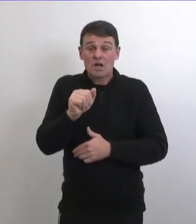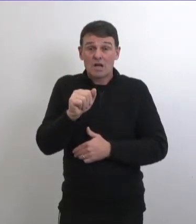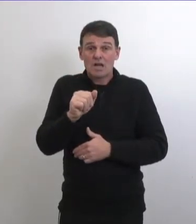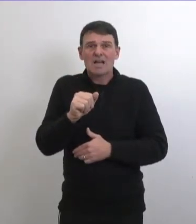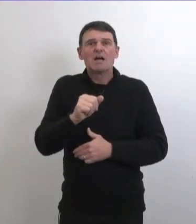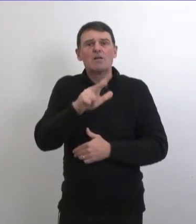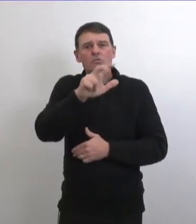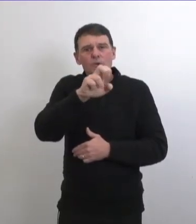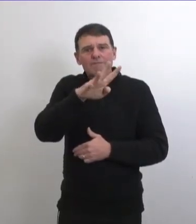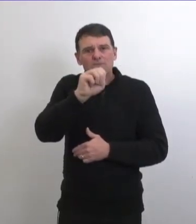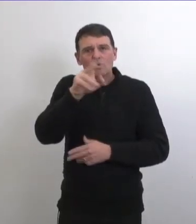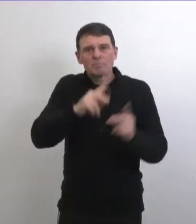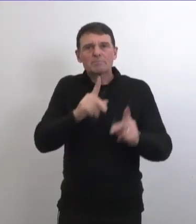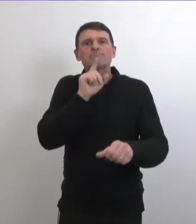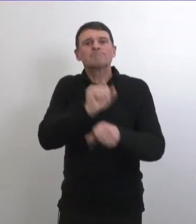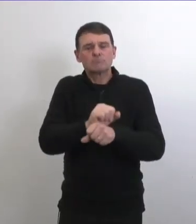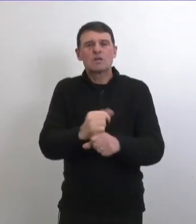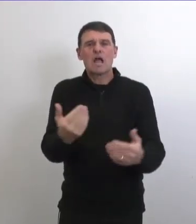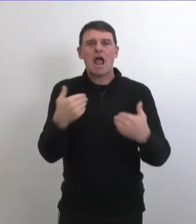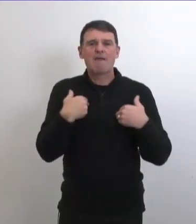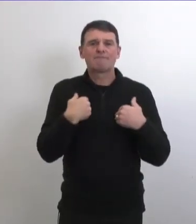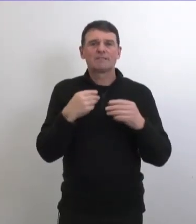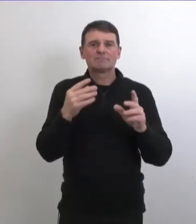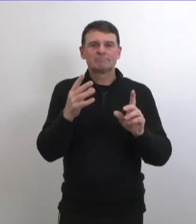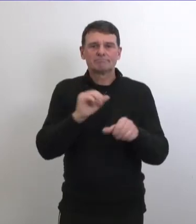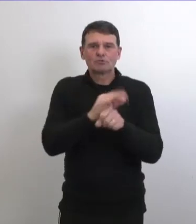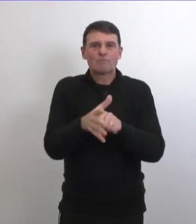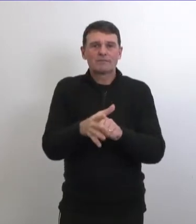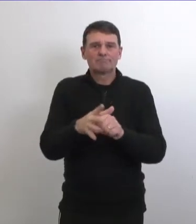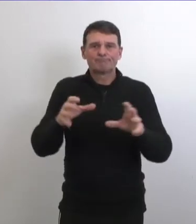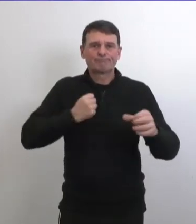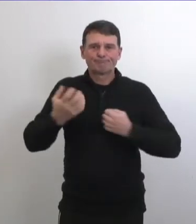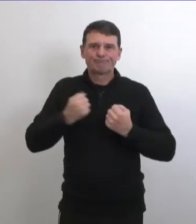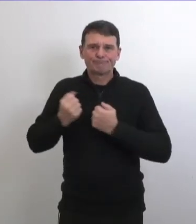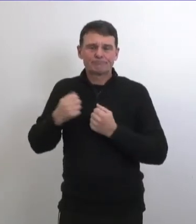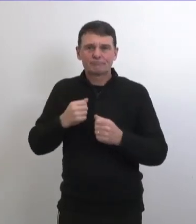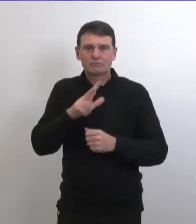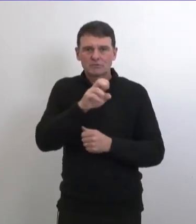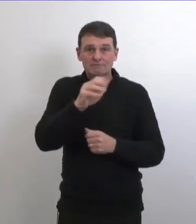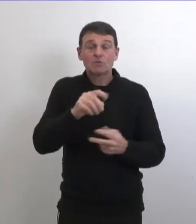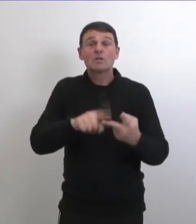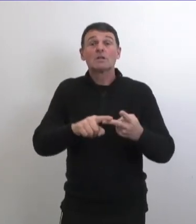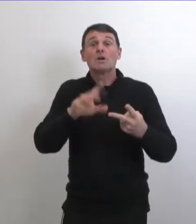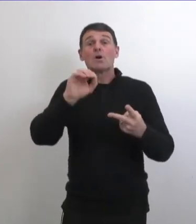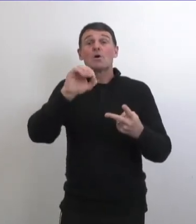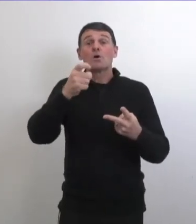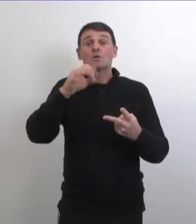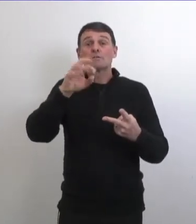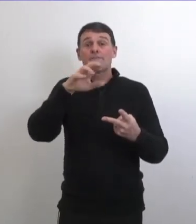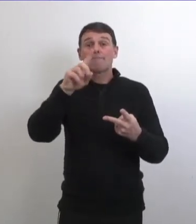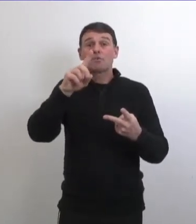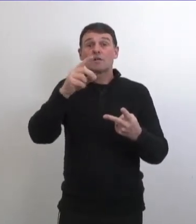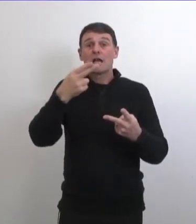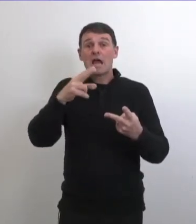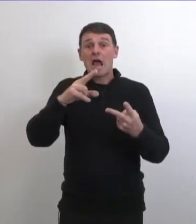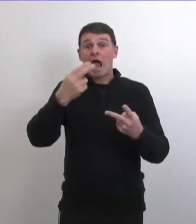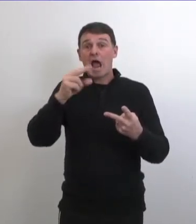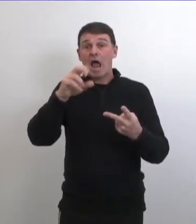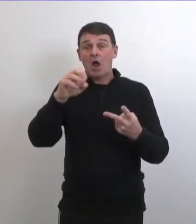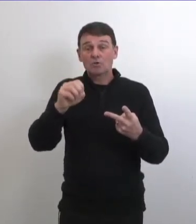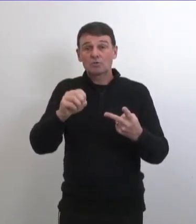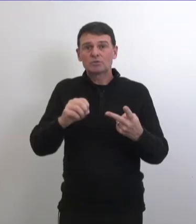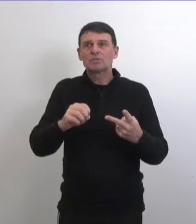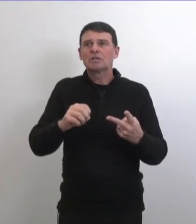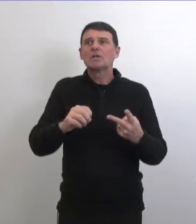pour chez matawa nous avons 340 cas confirmés ils sont tous actifs oxford